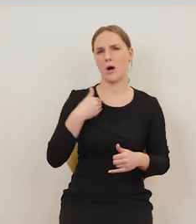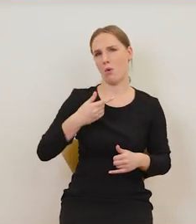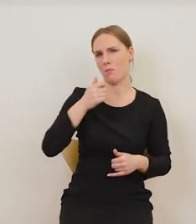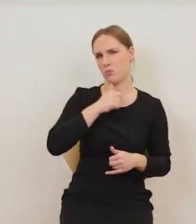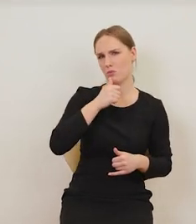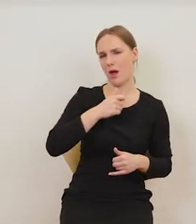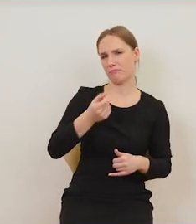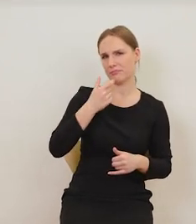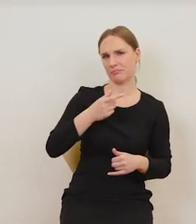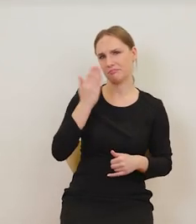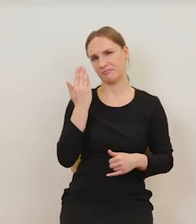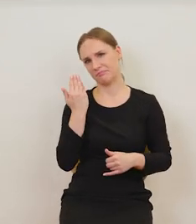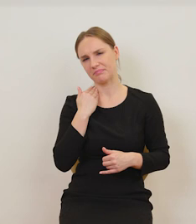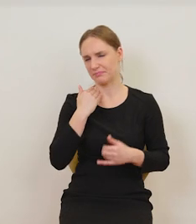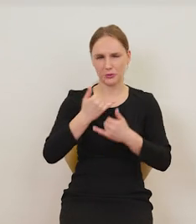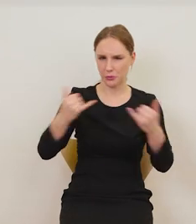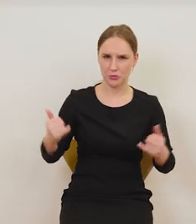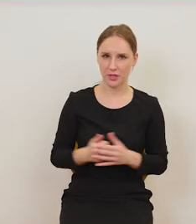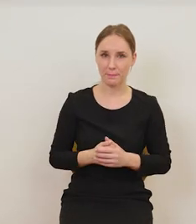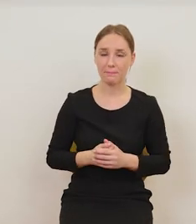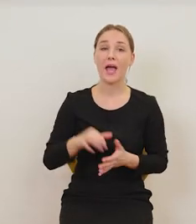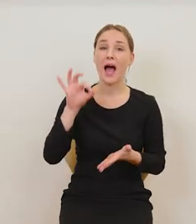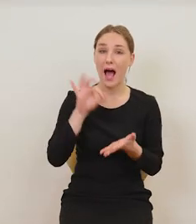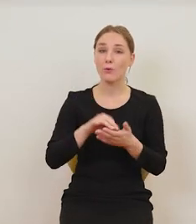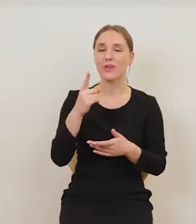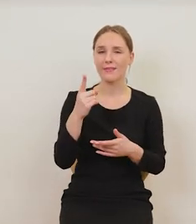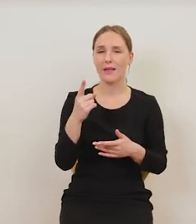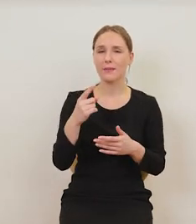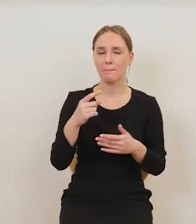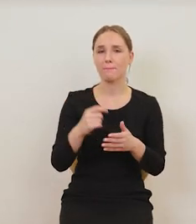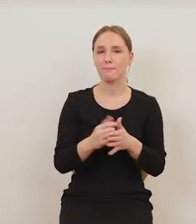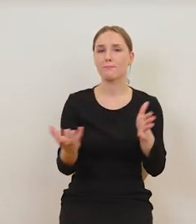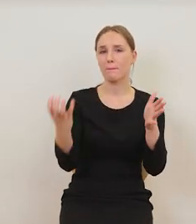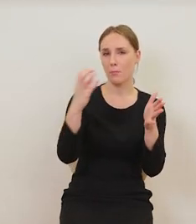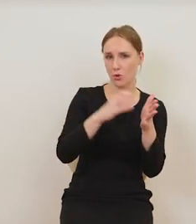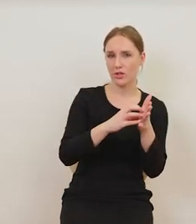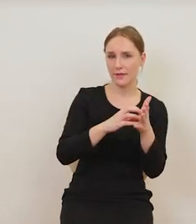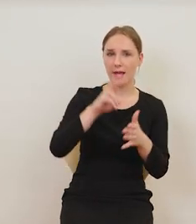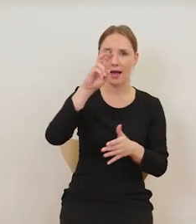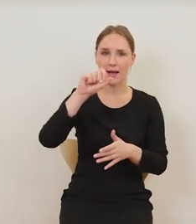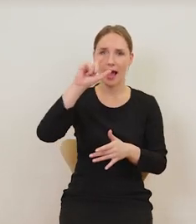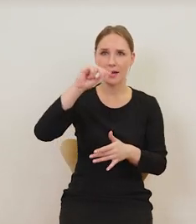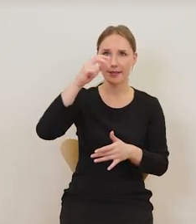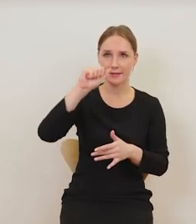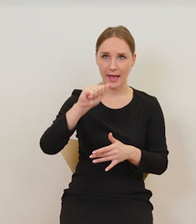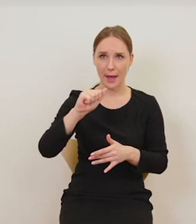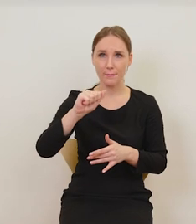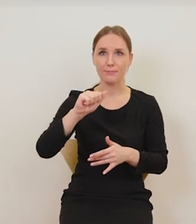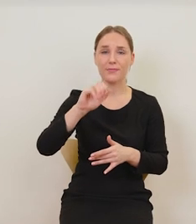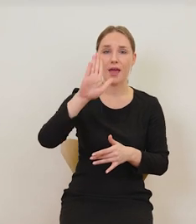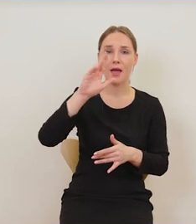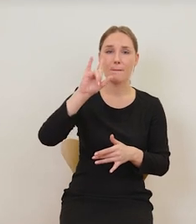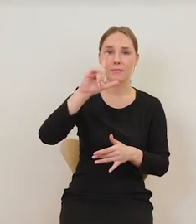w jego czasach. Tutaj jest jeden z portretów, który namalował, portret Haliny Bylczyńskiej. Nie będziemy o niej wiele